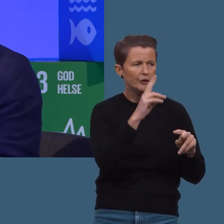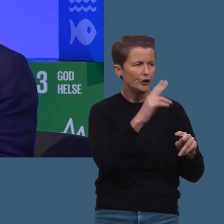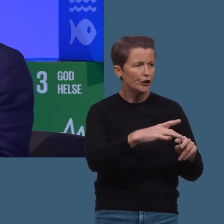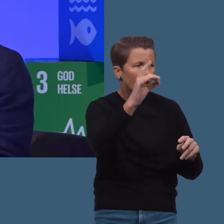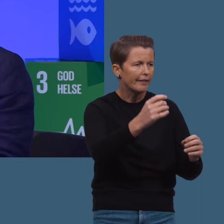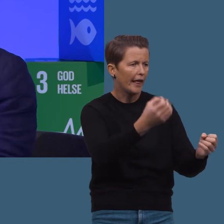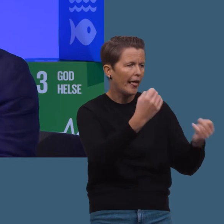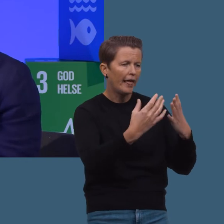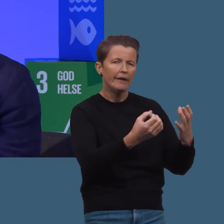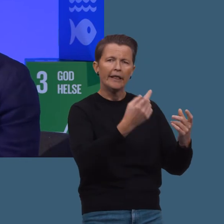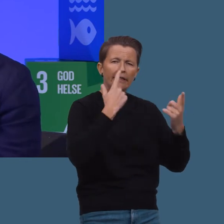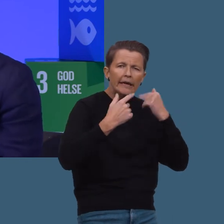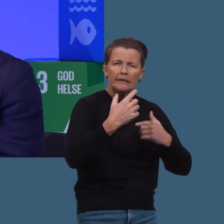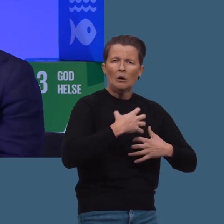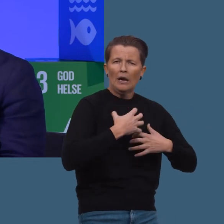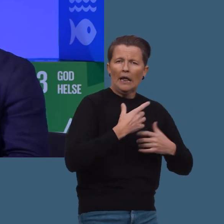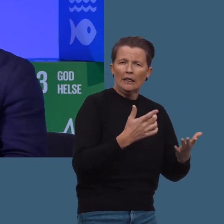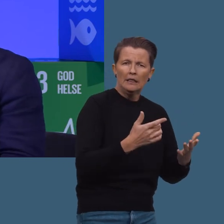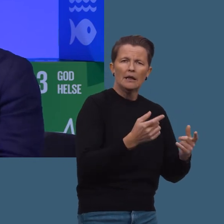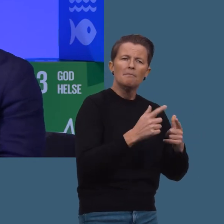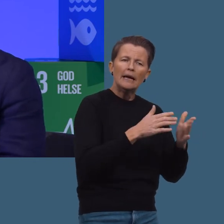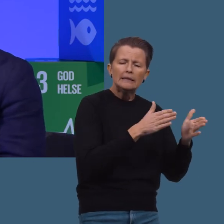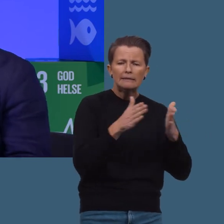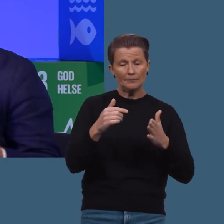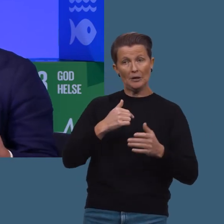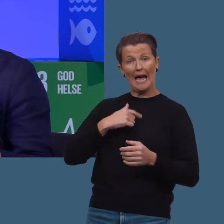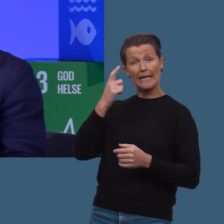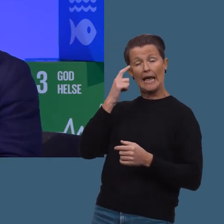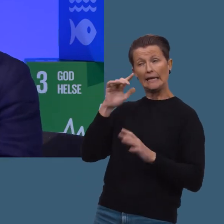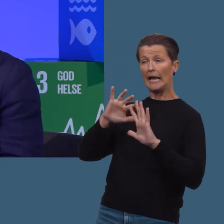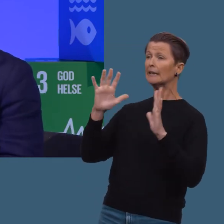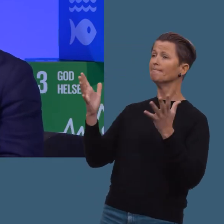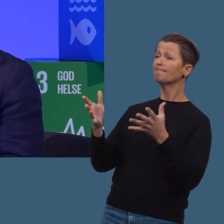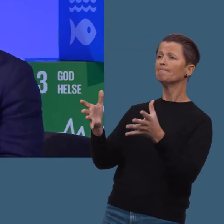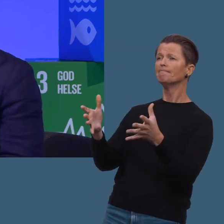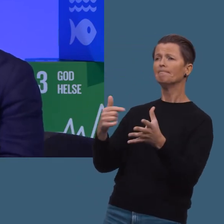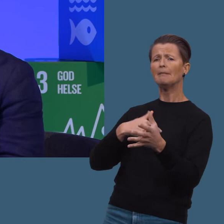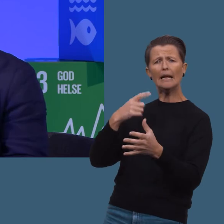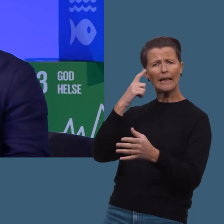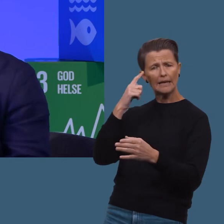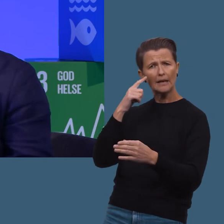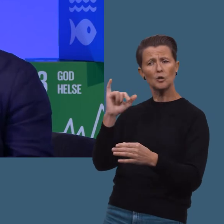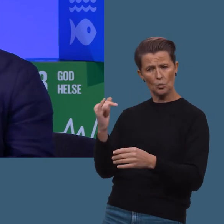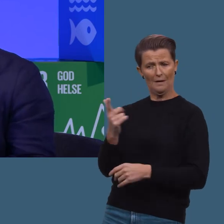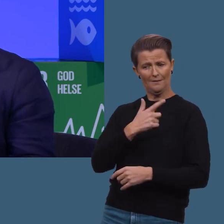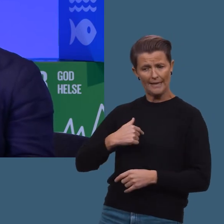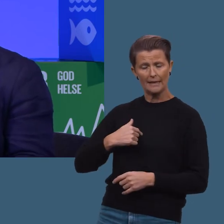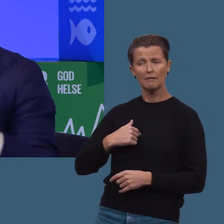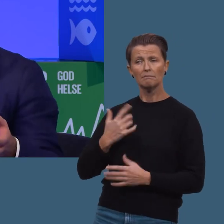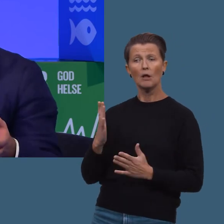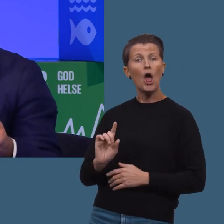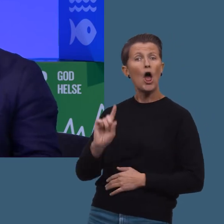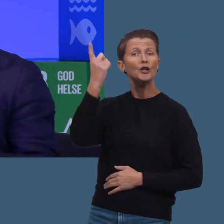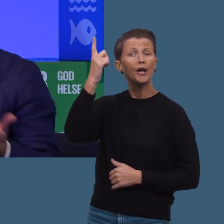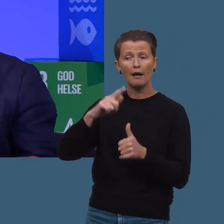er lett å bli trist og kanskje litt redd til og med. Men i alle fall, for når jeg tenker på dette, så tenker jeg også på nettopp det da. At vi er nå